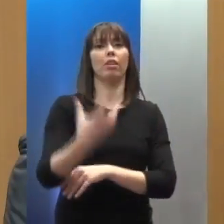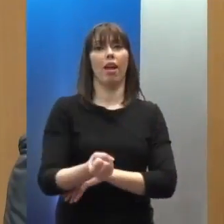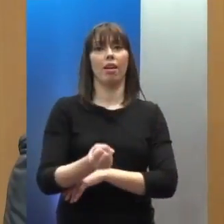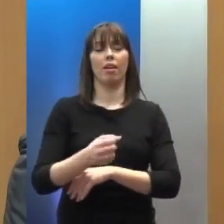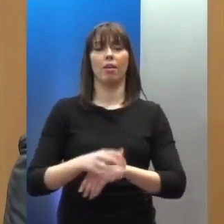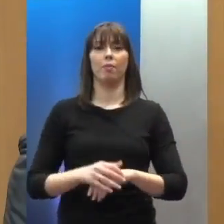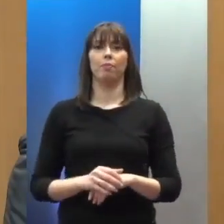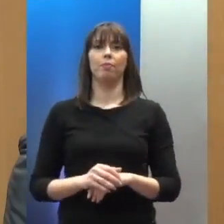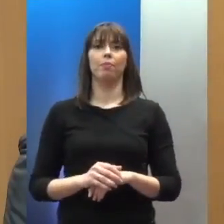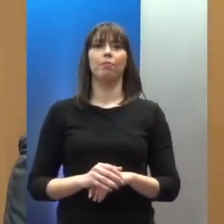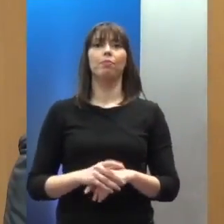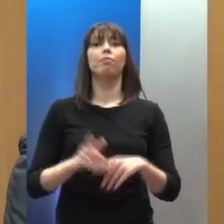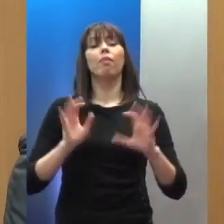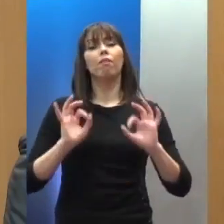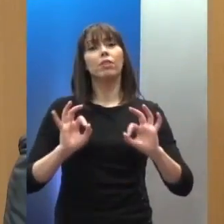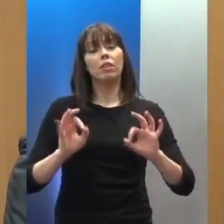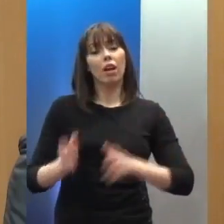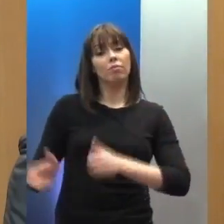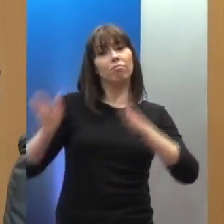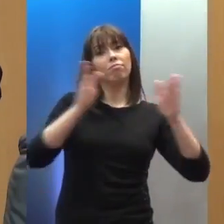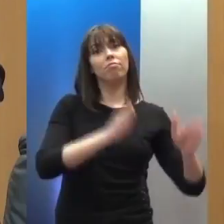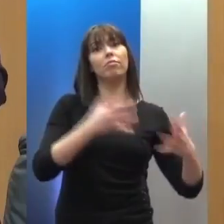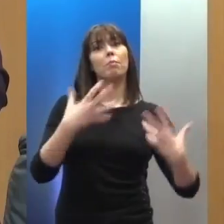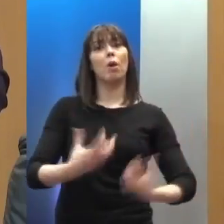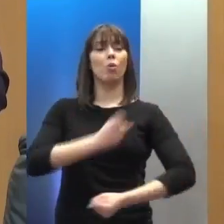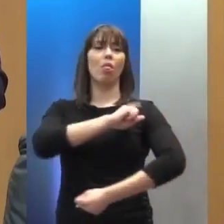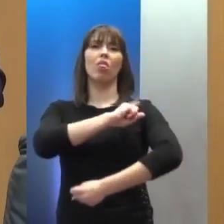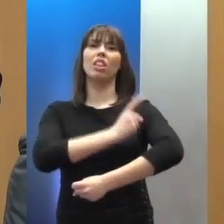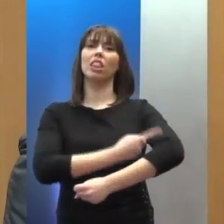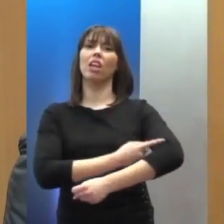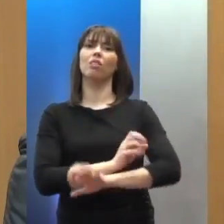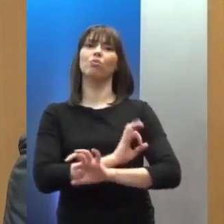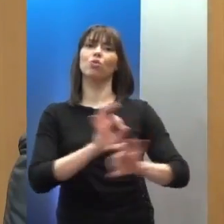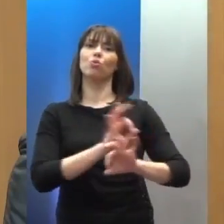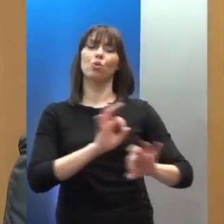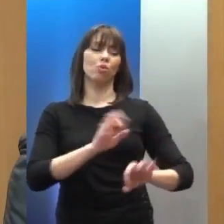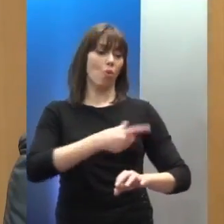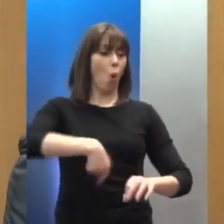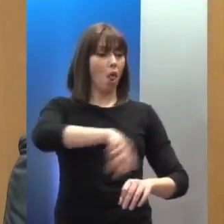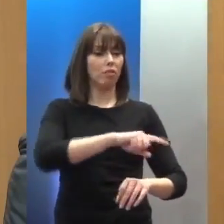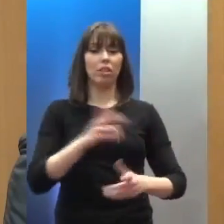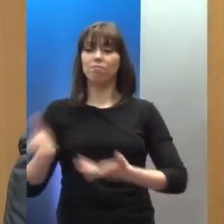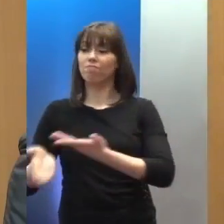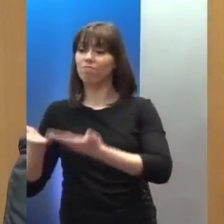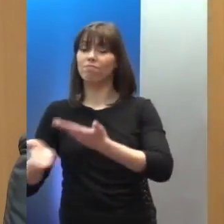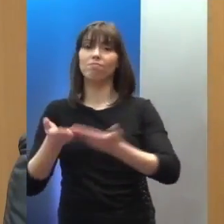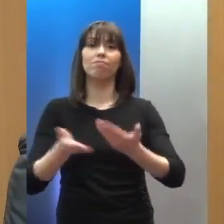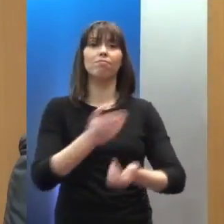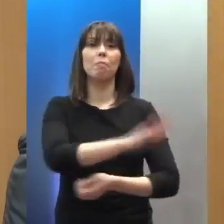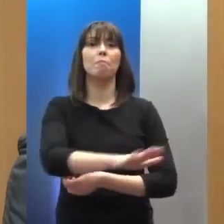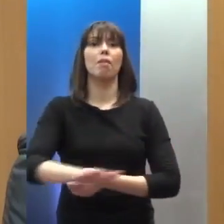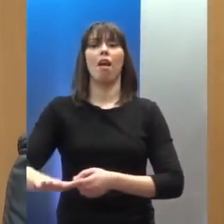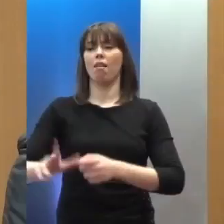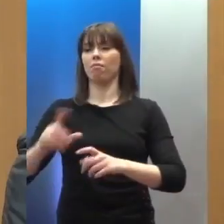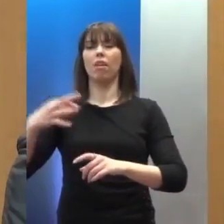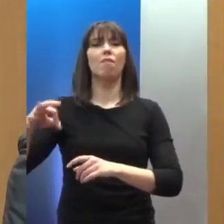δυνατοί, οι καλοβολεμένοι, υπερασπίζοντας τα δικαιώματα των ευάλωτων ομάδων, δεν προσφέρουμε μόνο τα